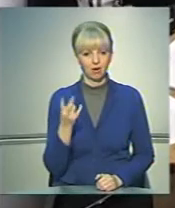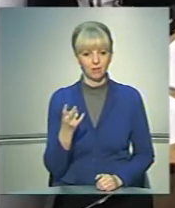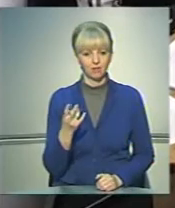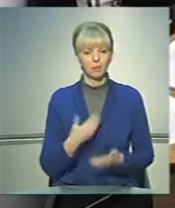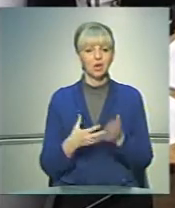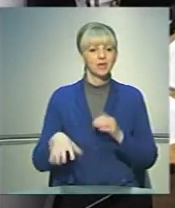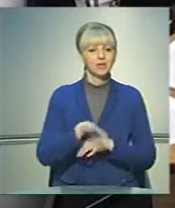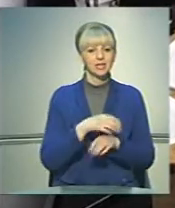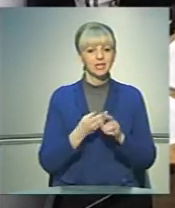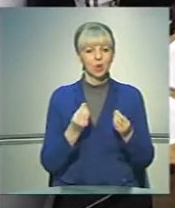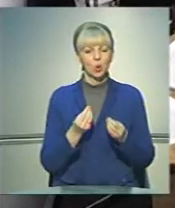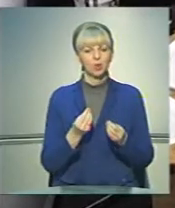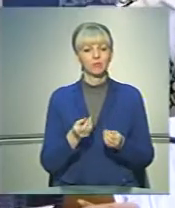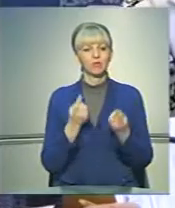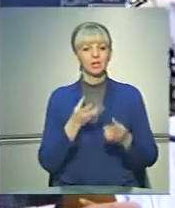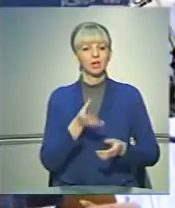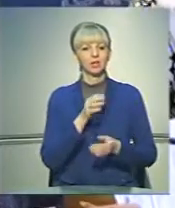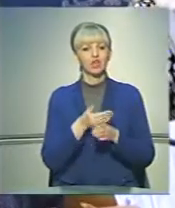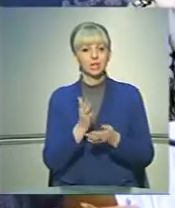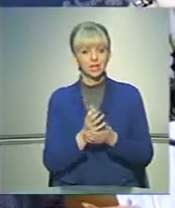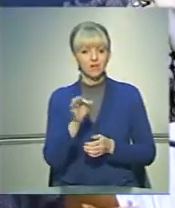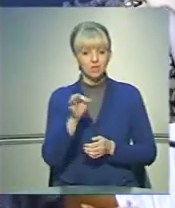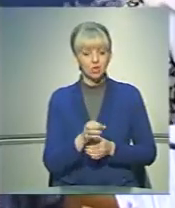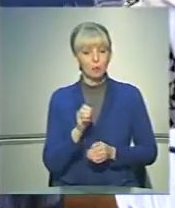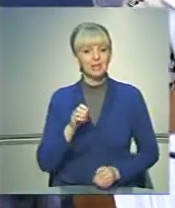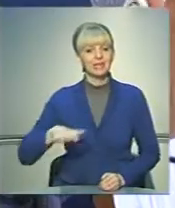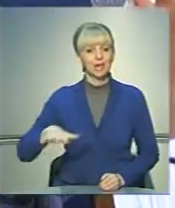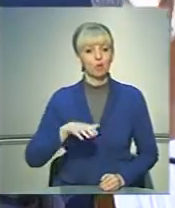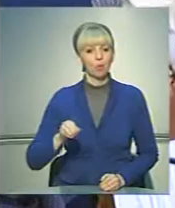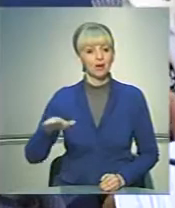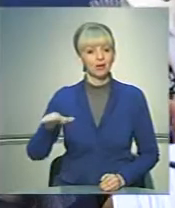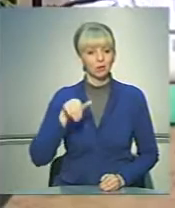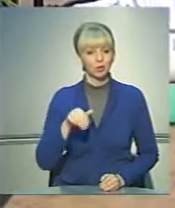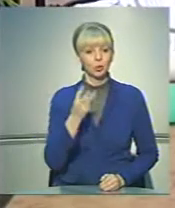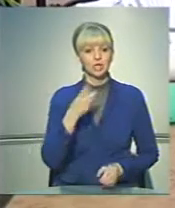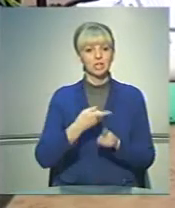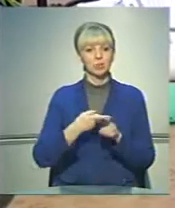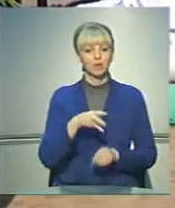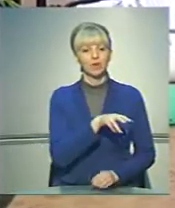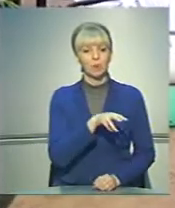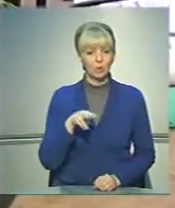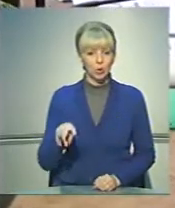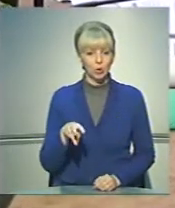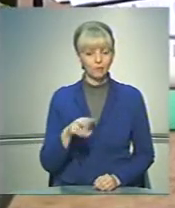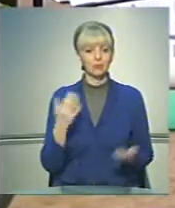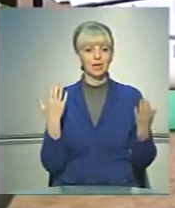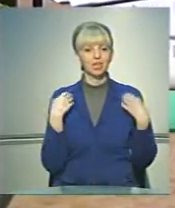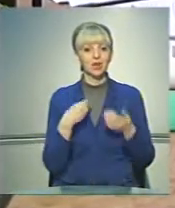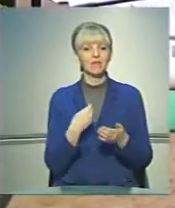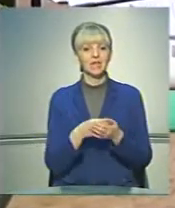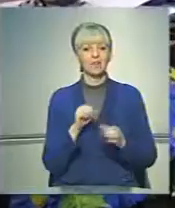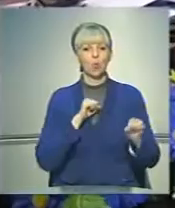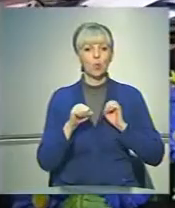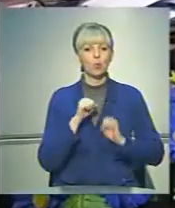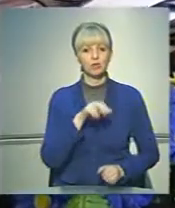Майже всі ці гроші, доходна частина, однак, є і відсоток європейського кредиту – 3,5 мільйона. Начальник фінансового